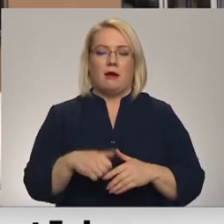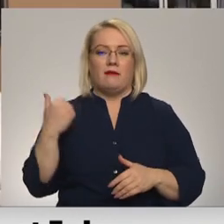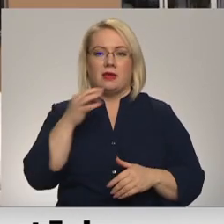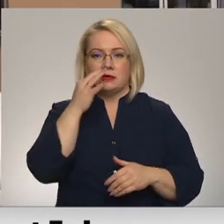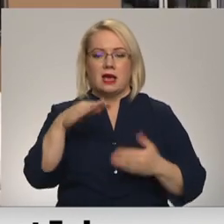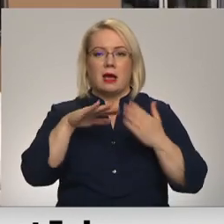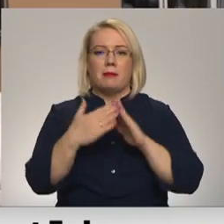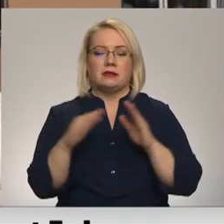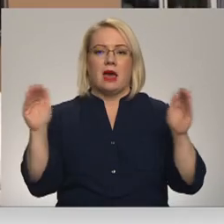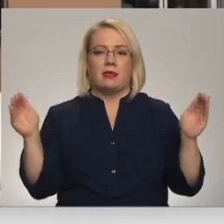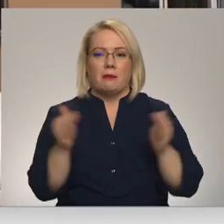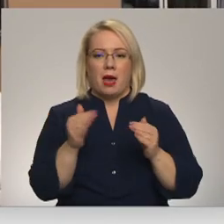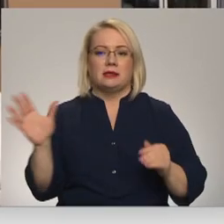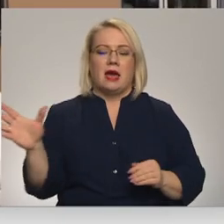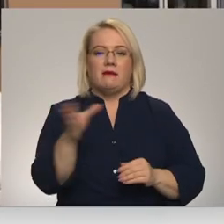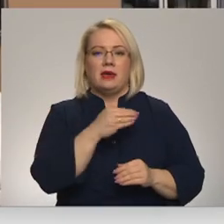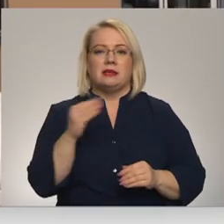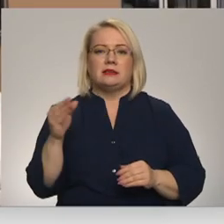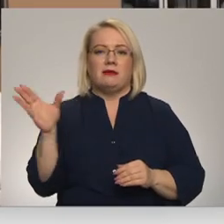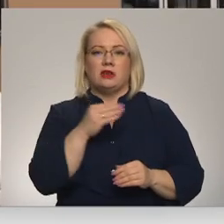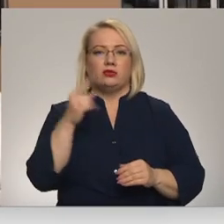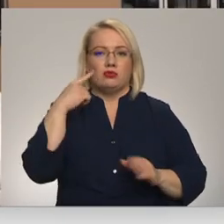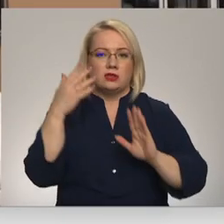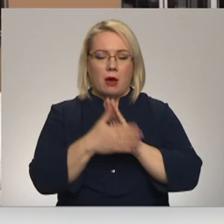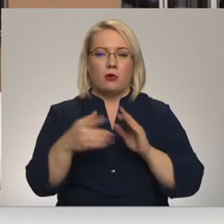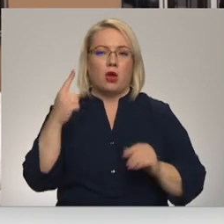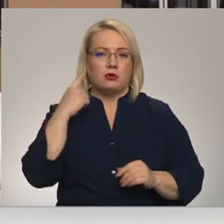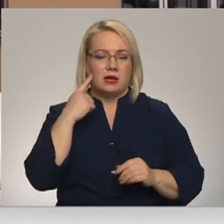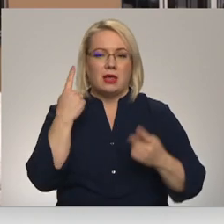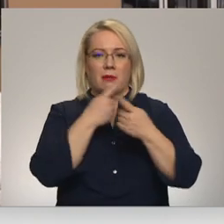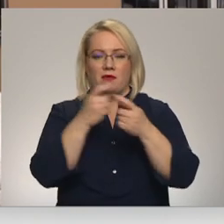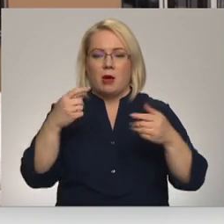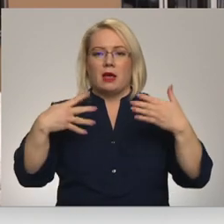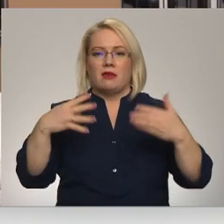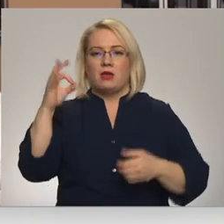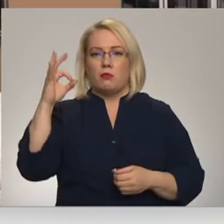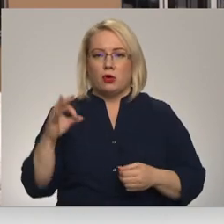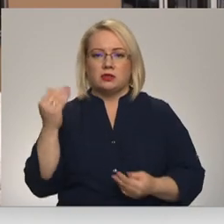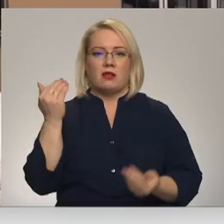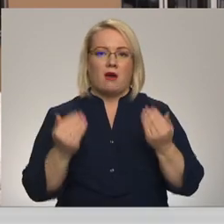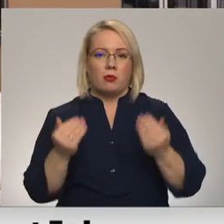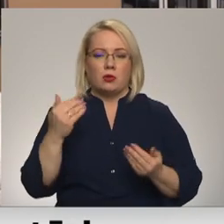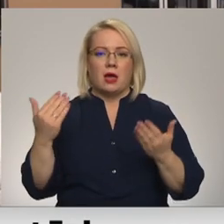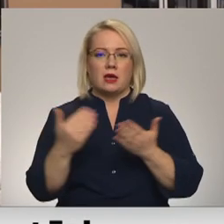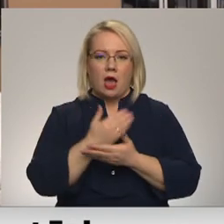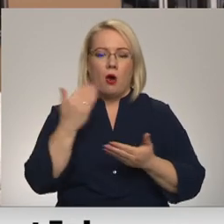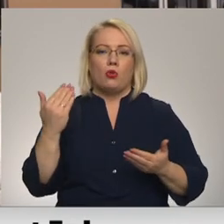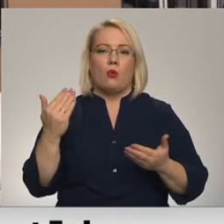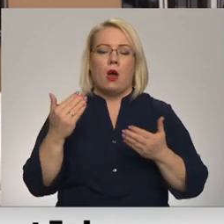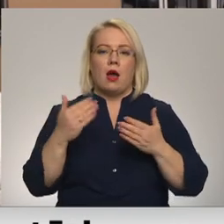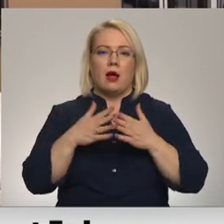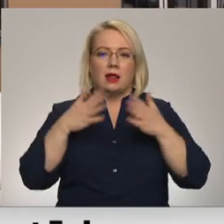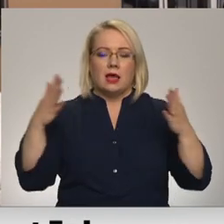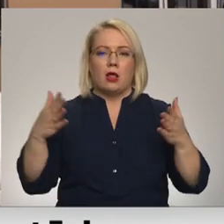maza, visi visu saprot un jau izskana informācija, ka 90% varbūtība, ka jauno lielo